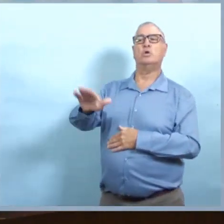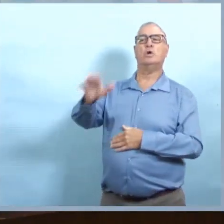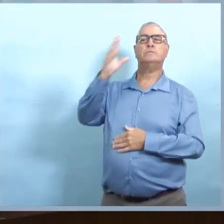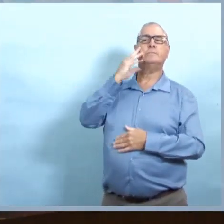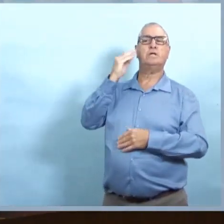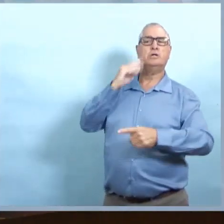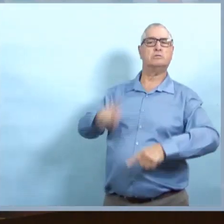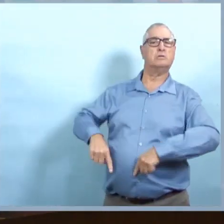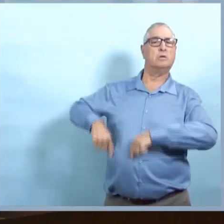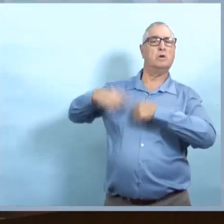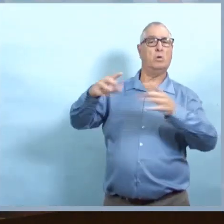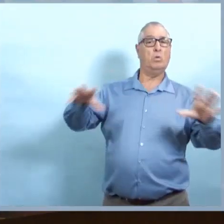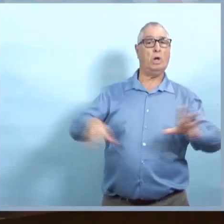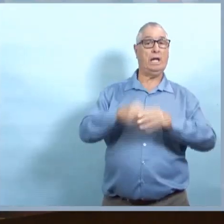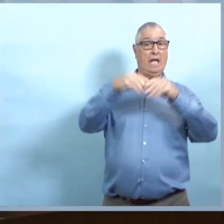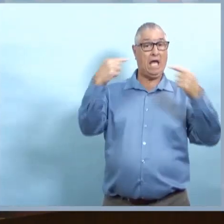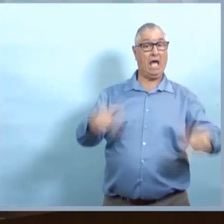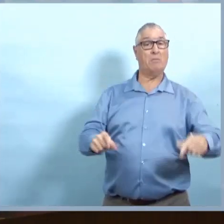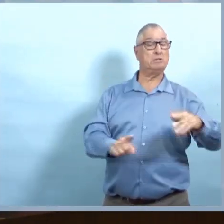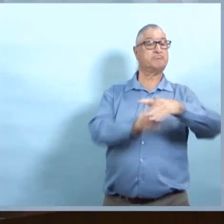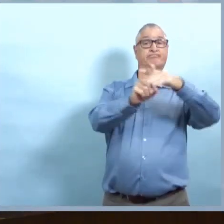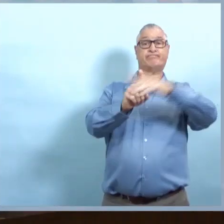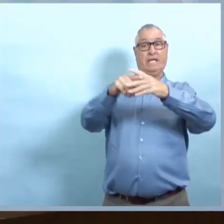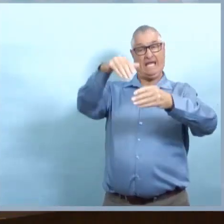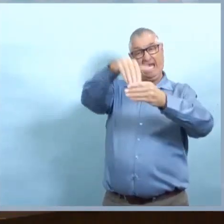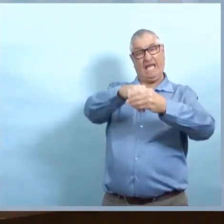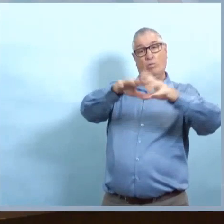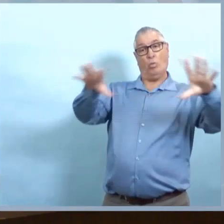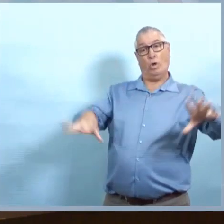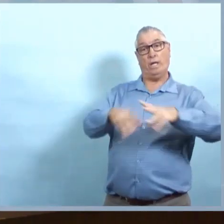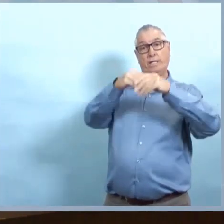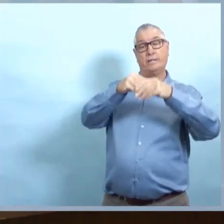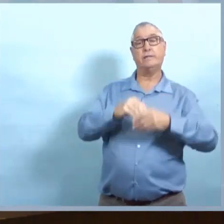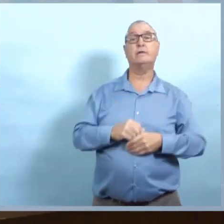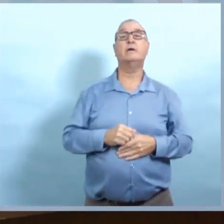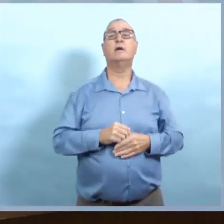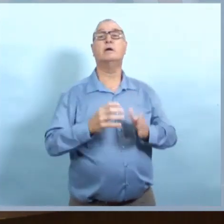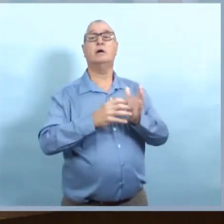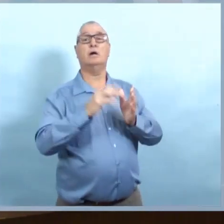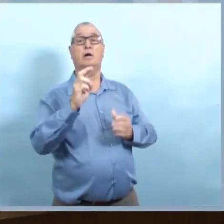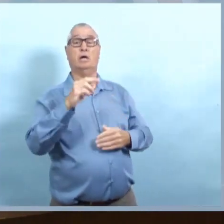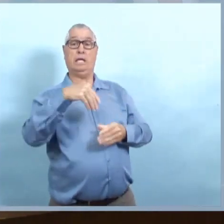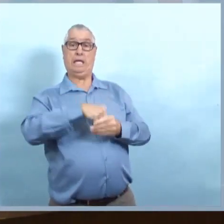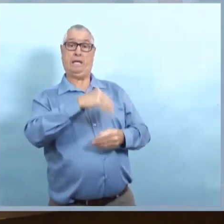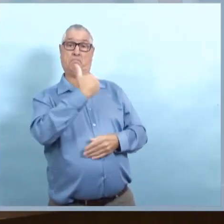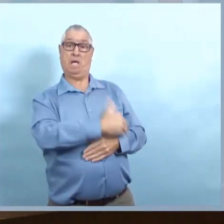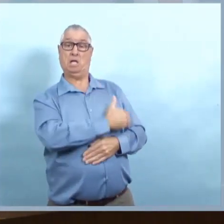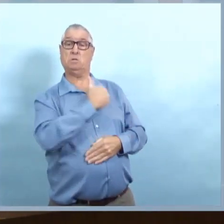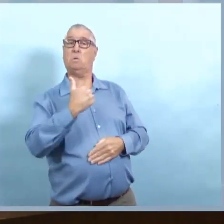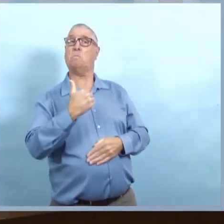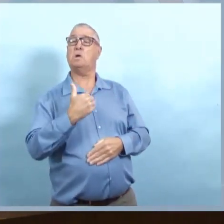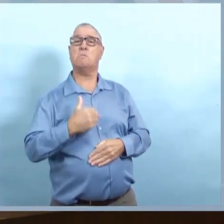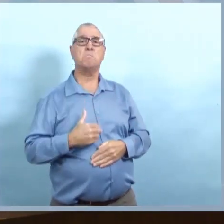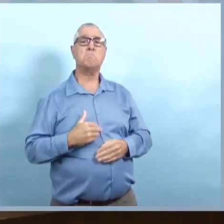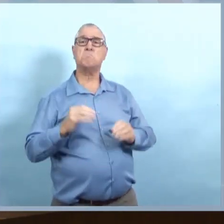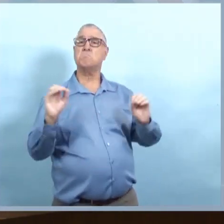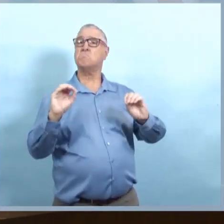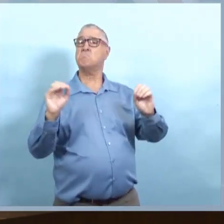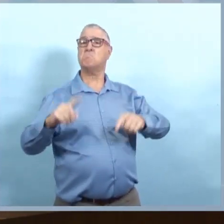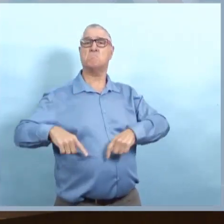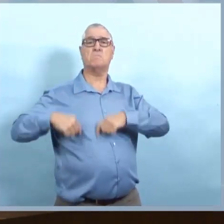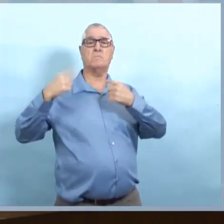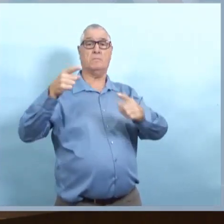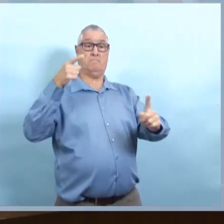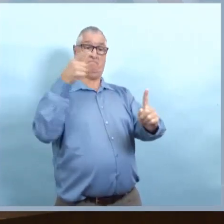sais pas s'ils sont dans le même ménage, mais ce sont des proches contacts. Est-ce qu'il y des cas de COVID-19 qui se sont produits à un mariage ou à